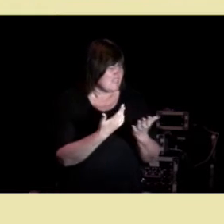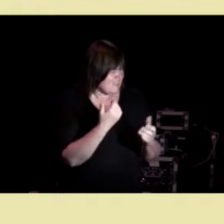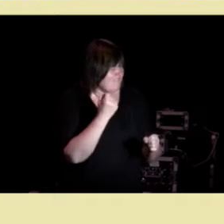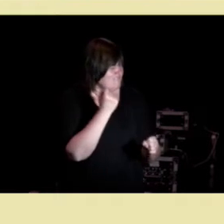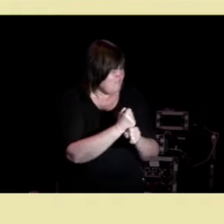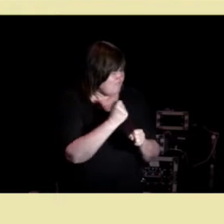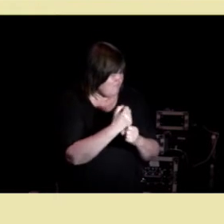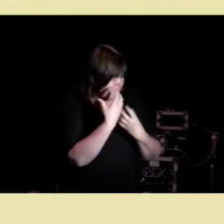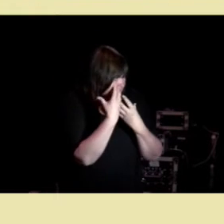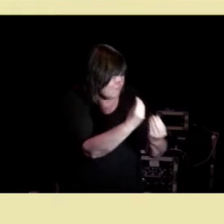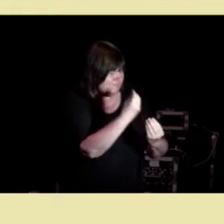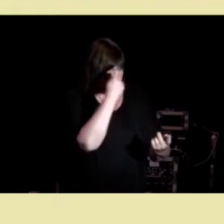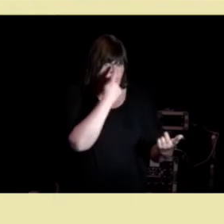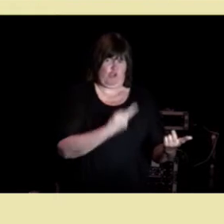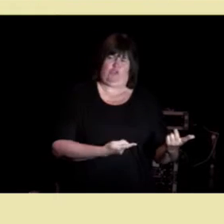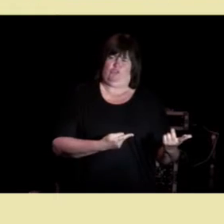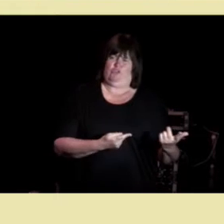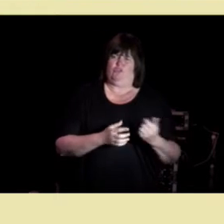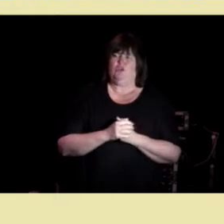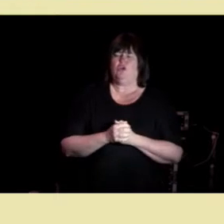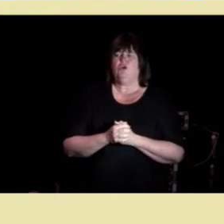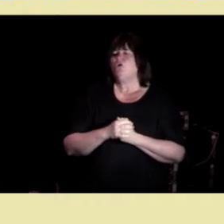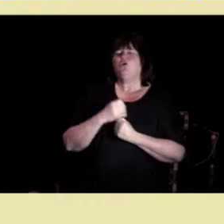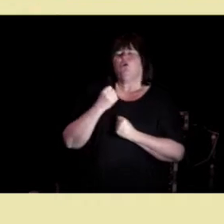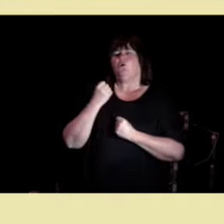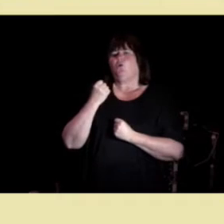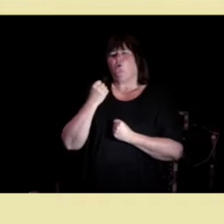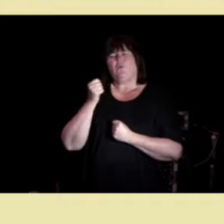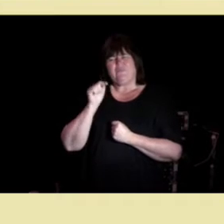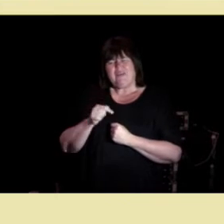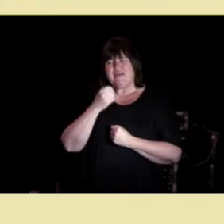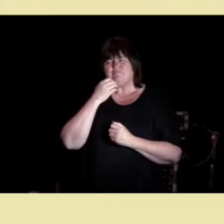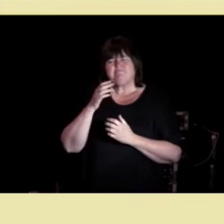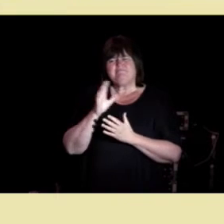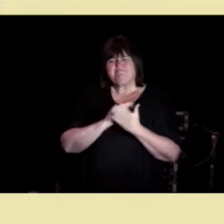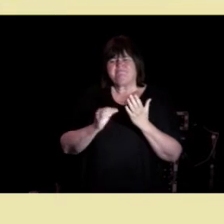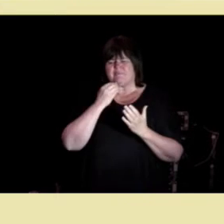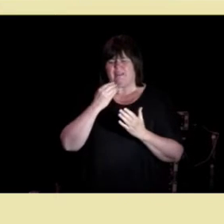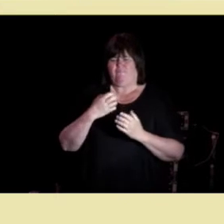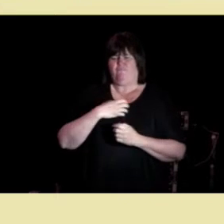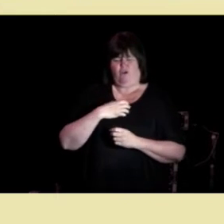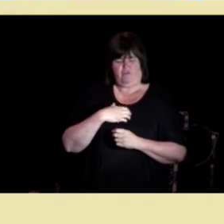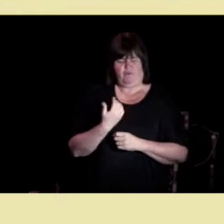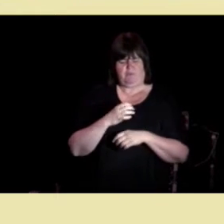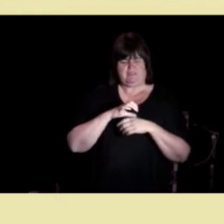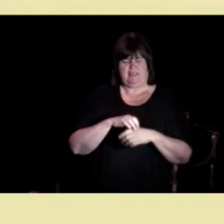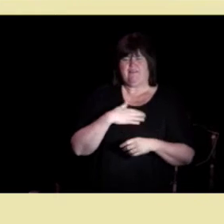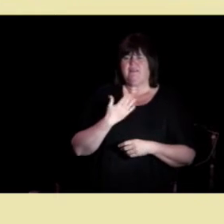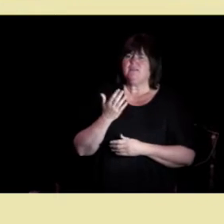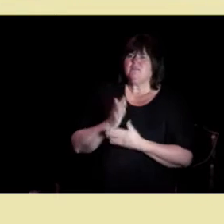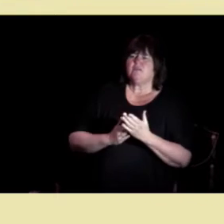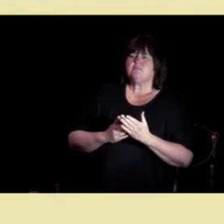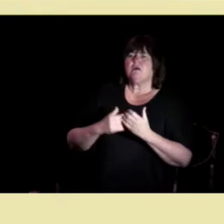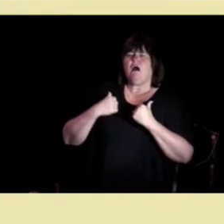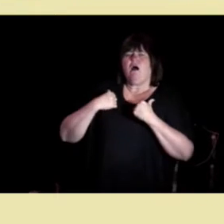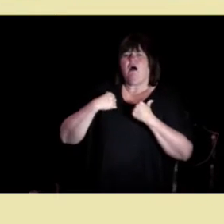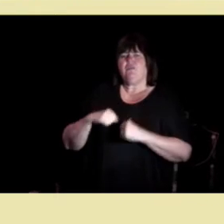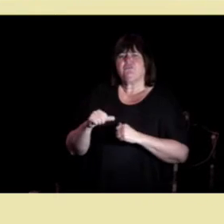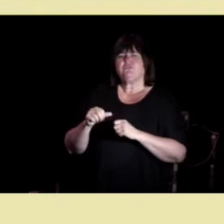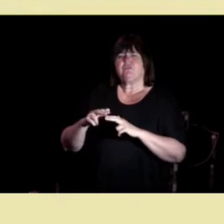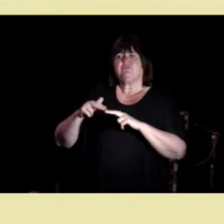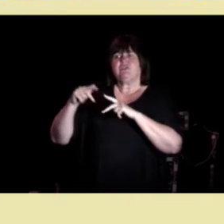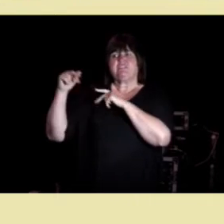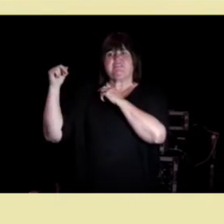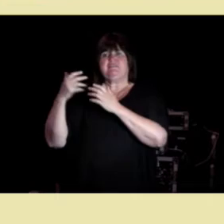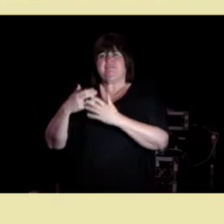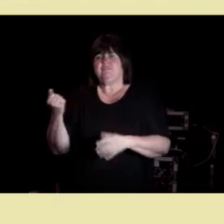og det gjør at det er en viss fare for at pasienter får følelse av ansvarsavskivelse fra legens side jeg tror ikke det er